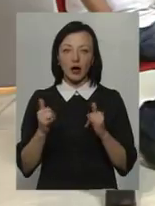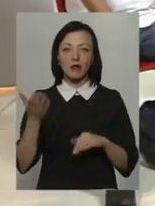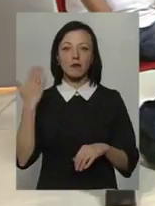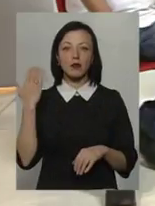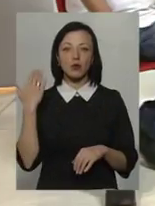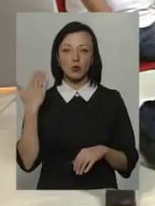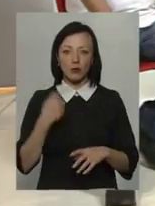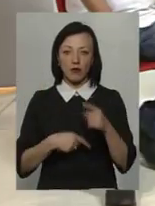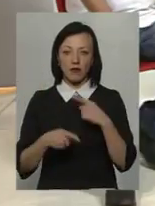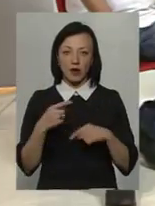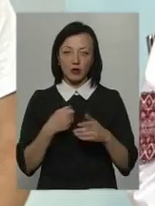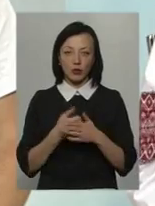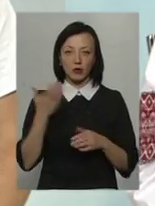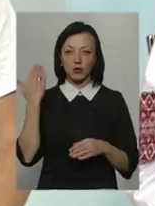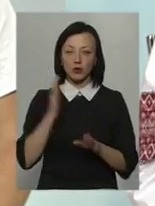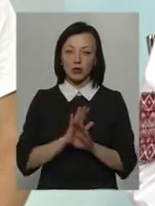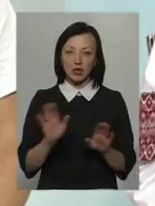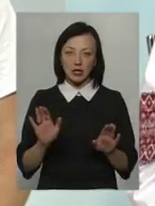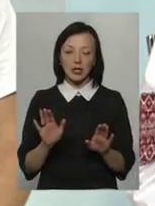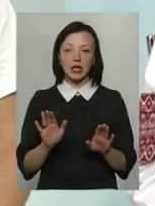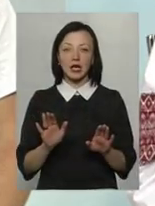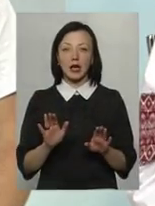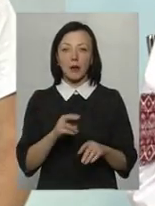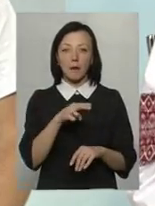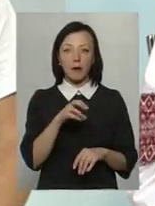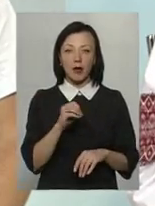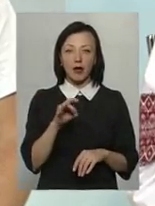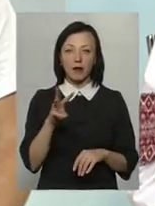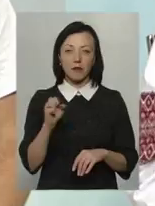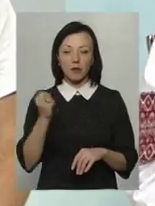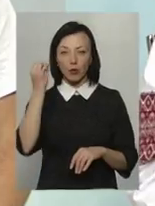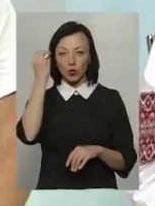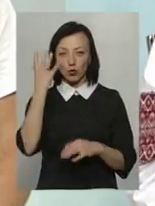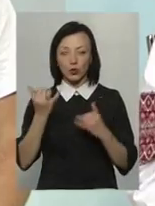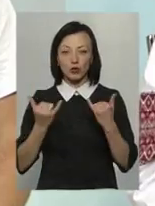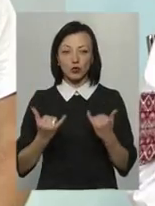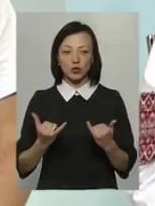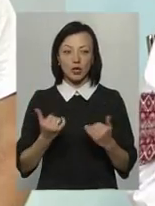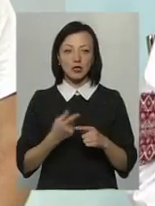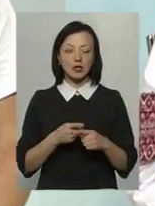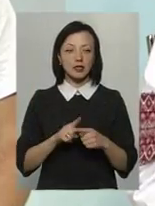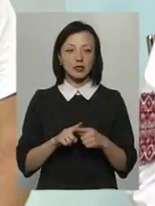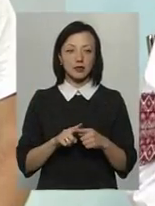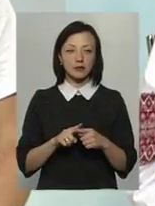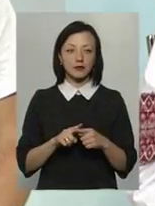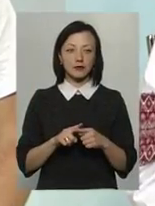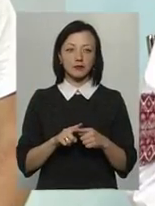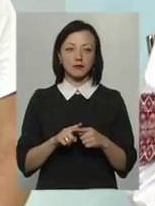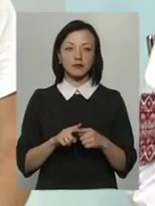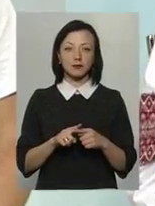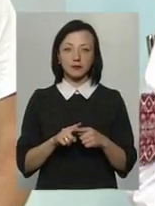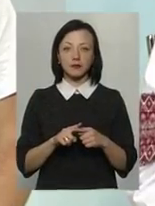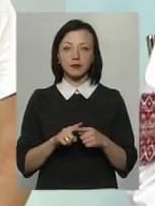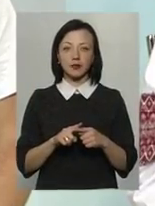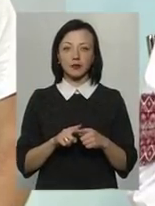минулому. Повернення. Повернення до минулого. Ні. Пермакультура сучасна, це вона